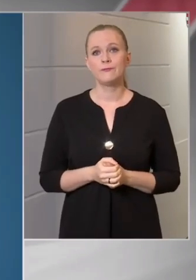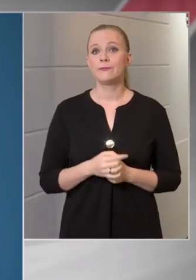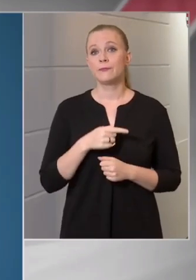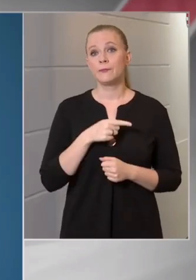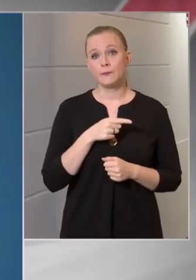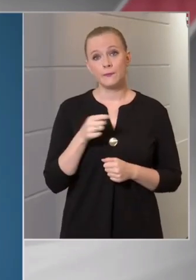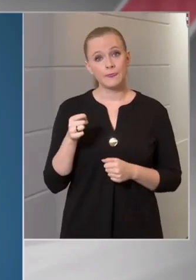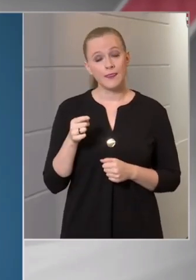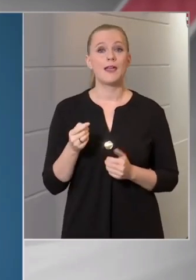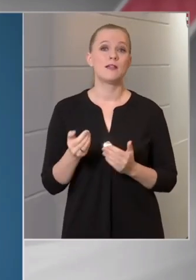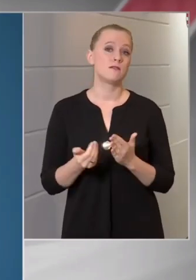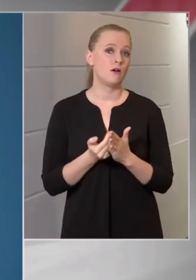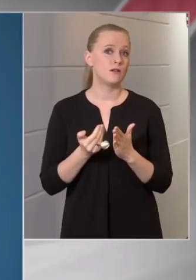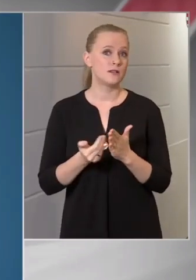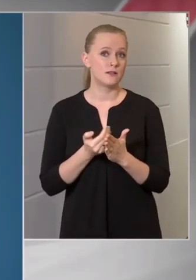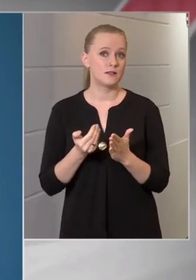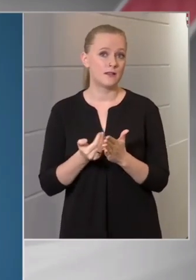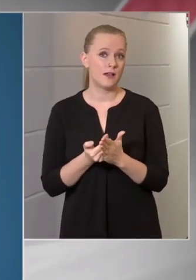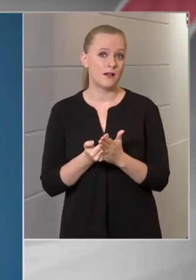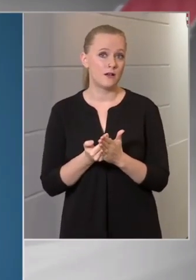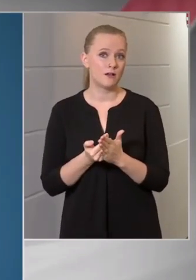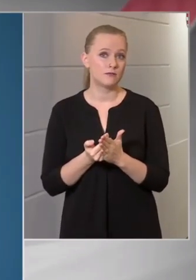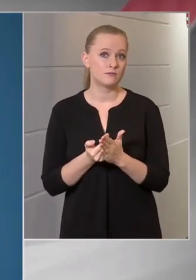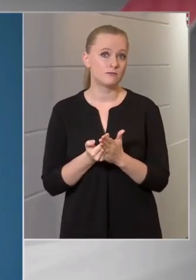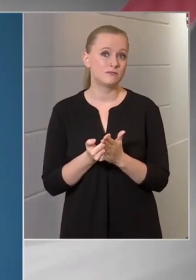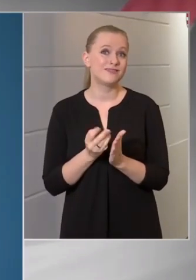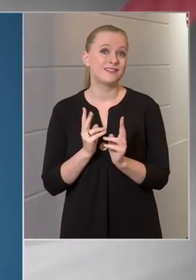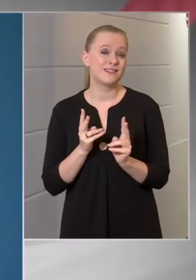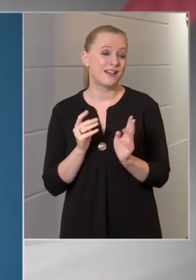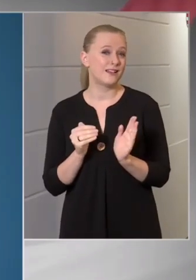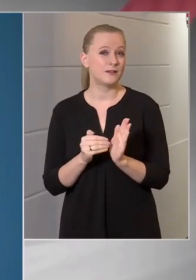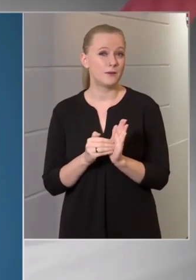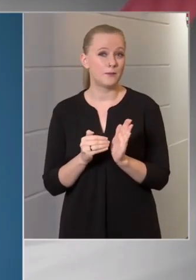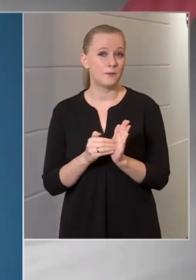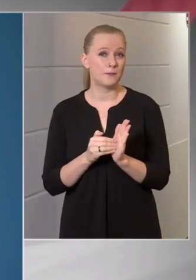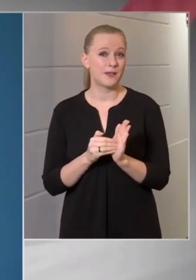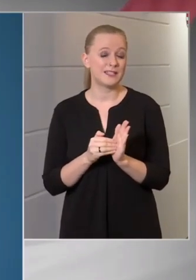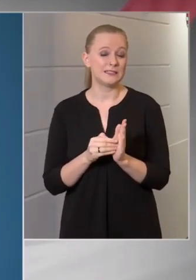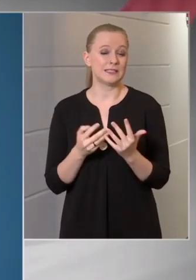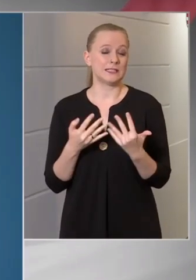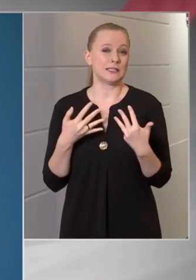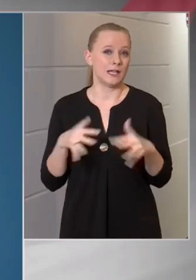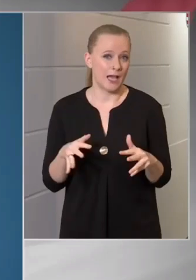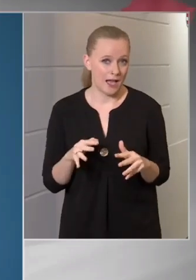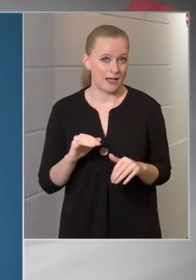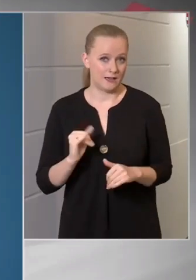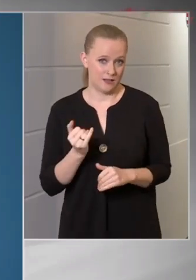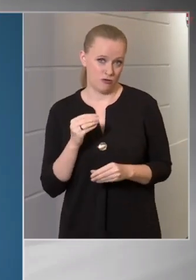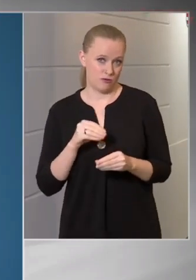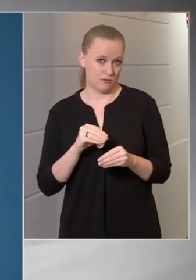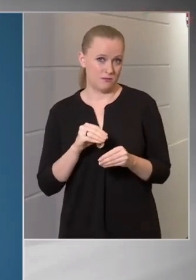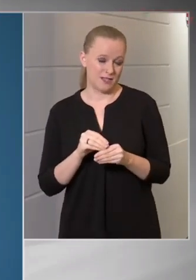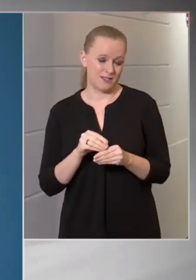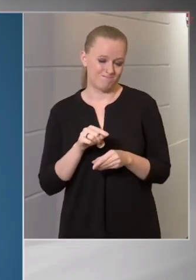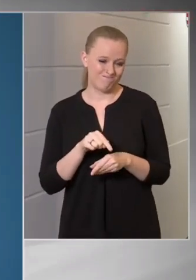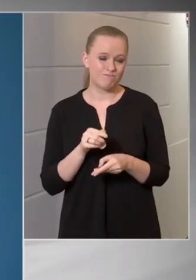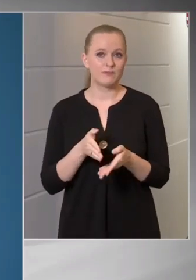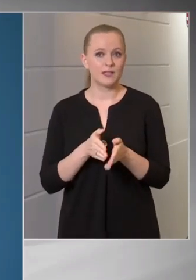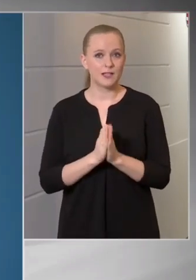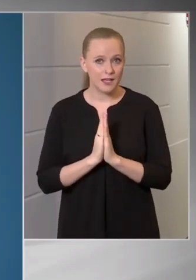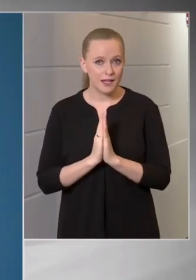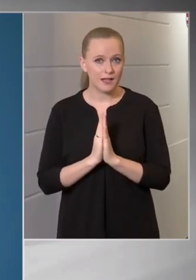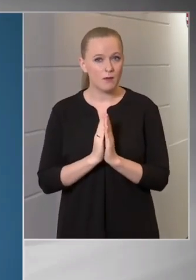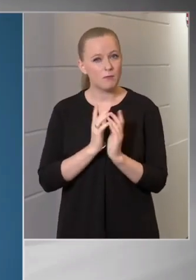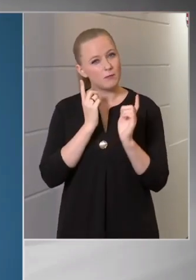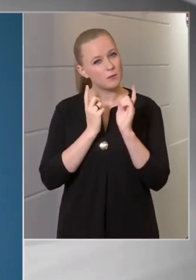a használatával adott esetben még kárt is csinálhatunk, úgyhogy kérem, hogy